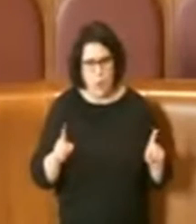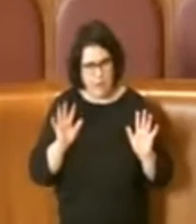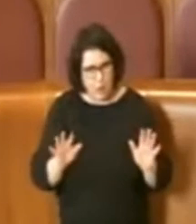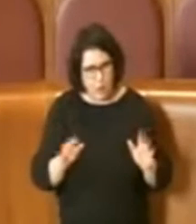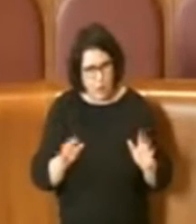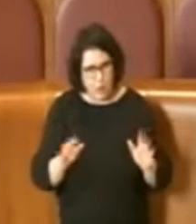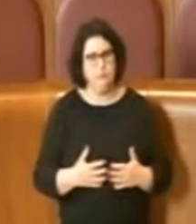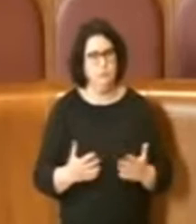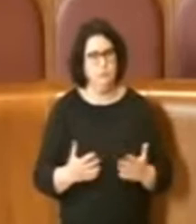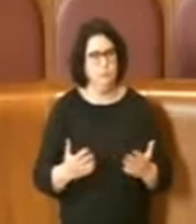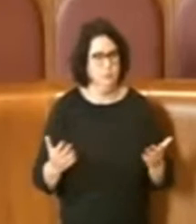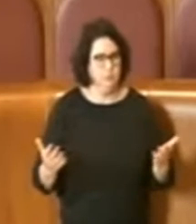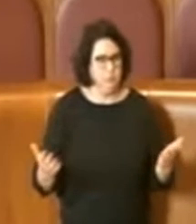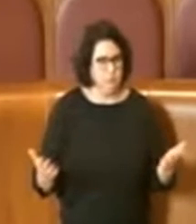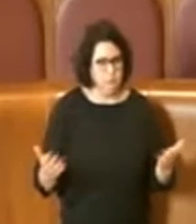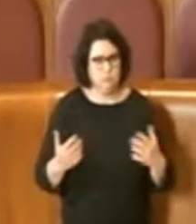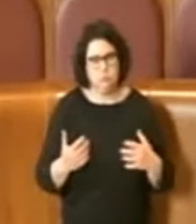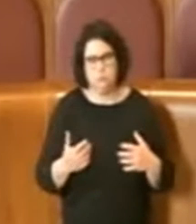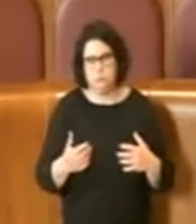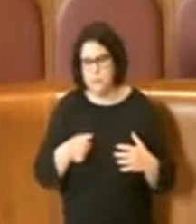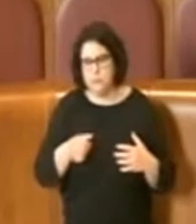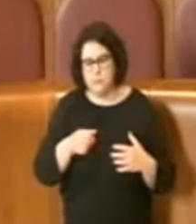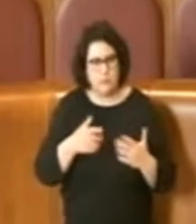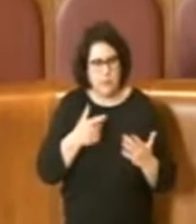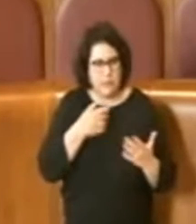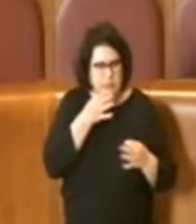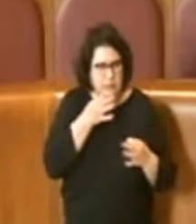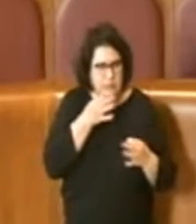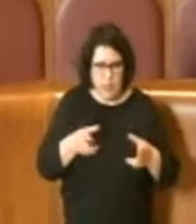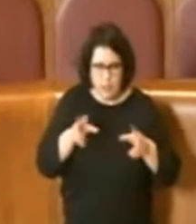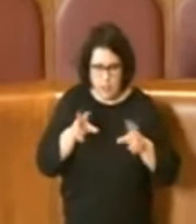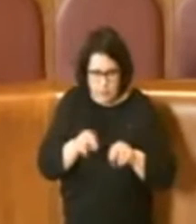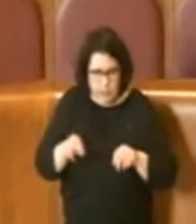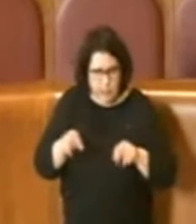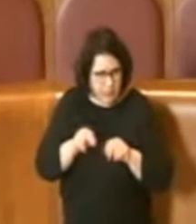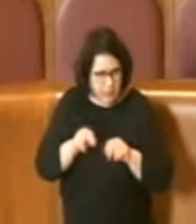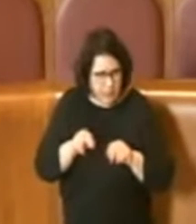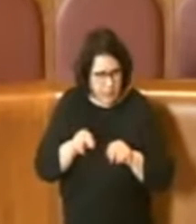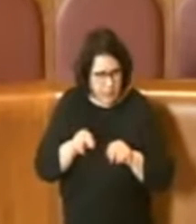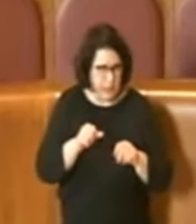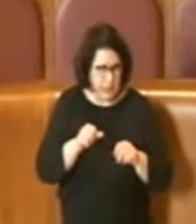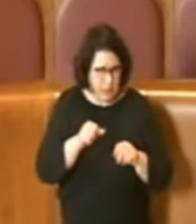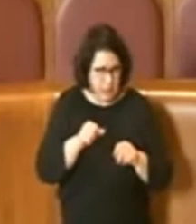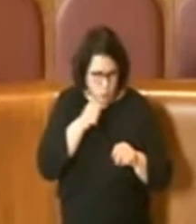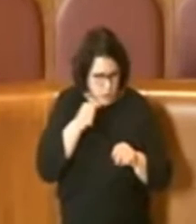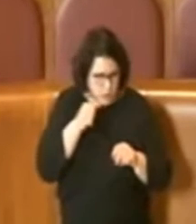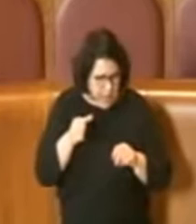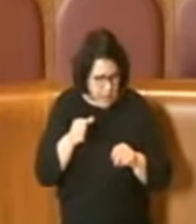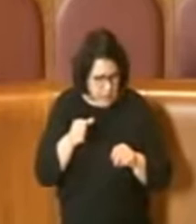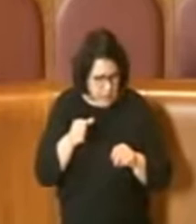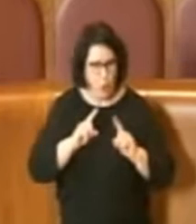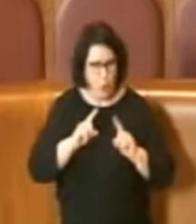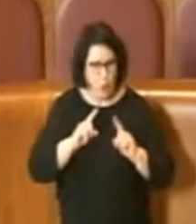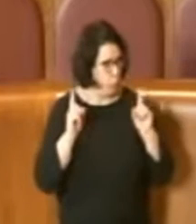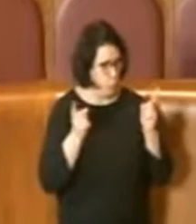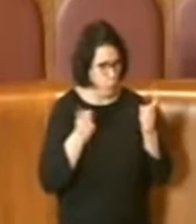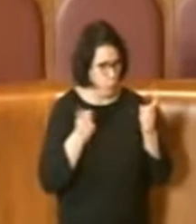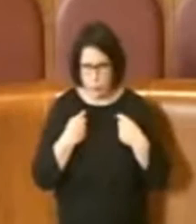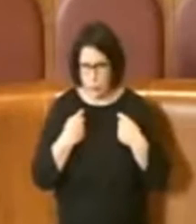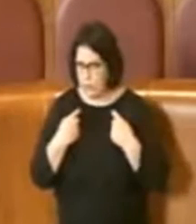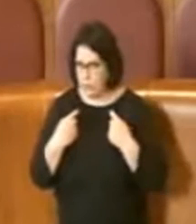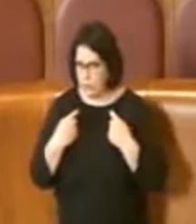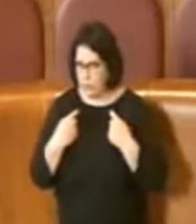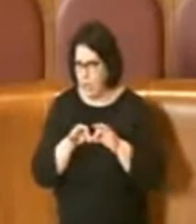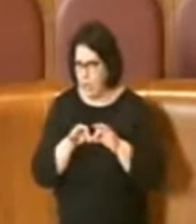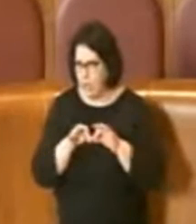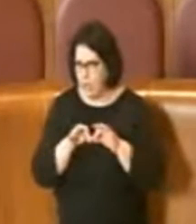si dà per scontato, che quindi non c'è manco bisogno di ribadirlo, di parlarne e quindi dovremmo essere tutti favorevoli a quello